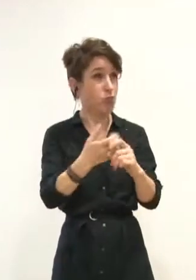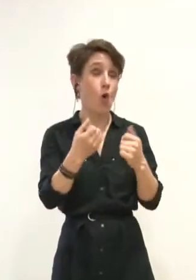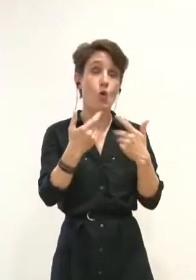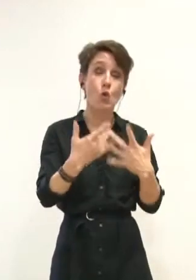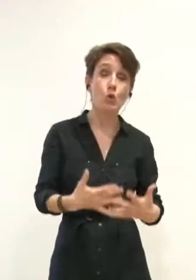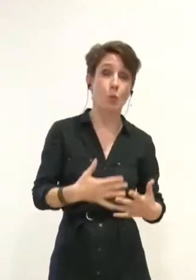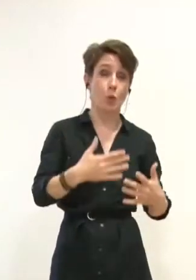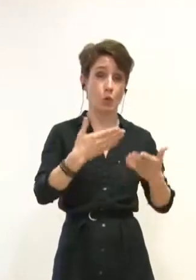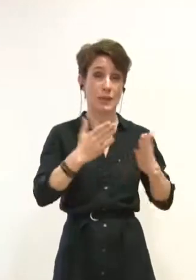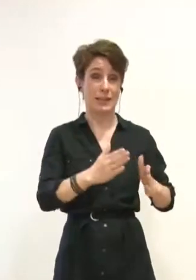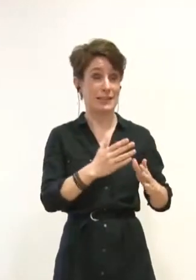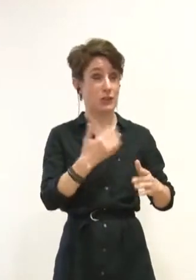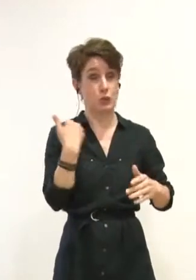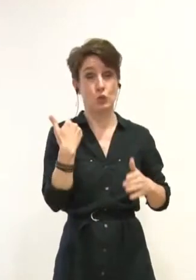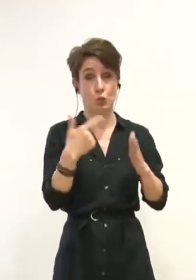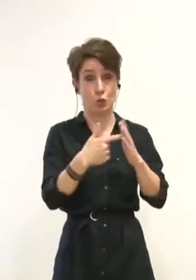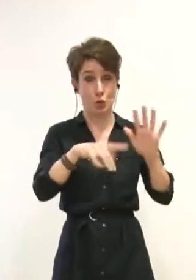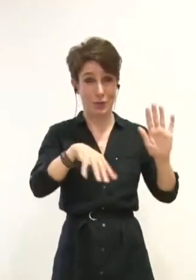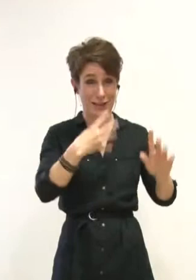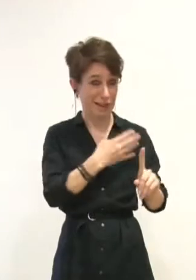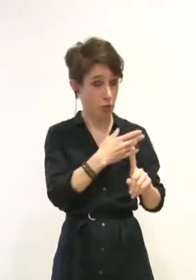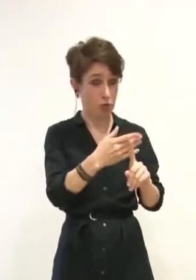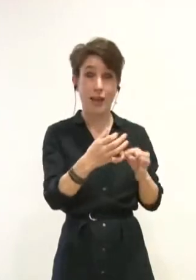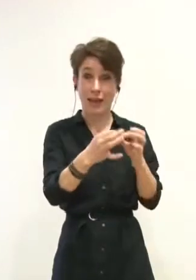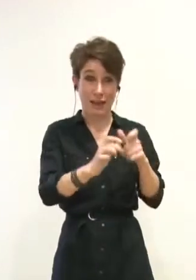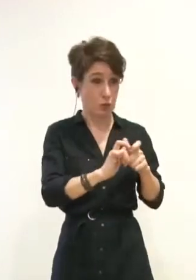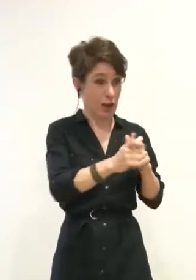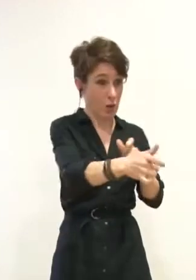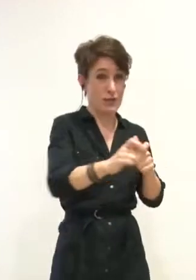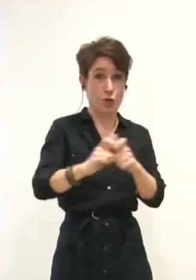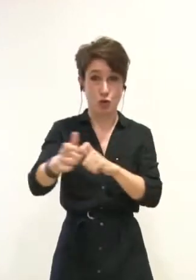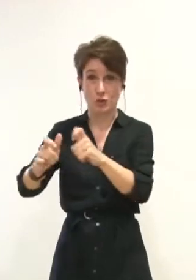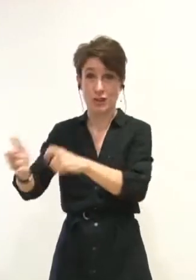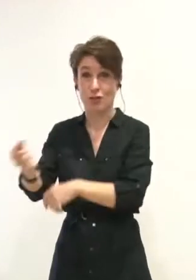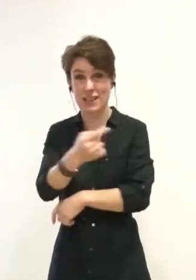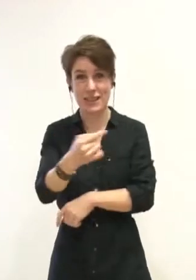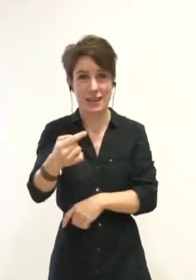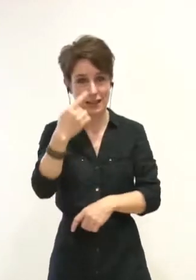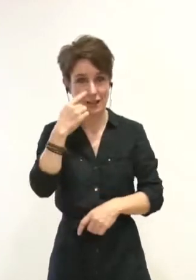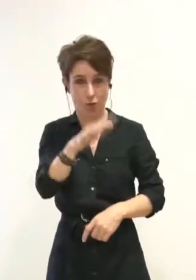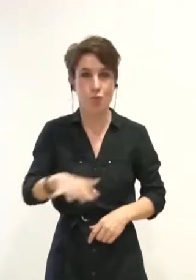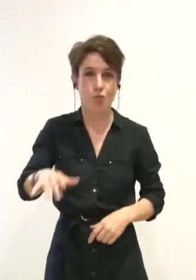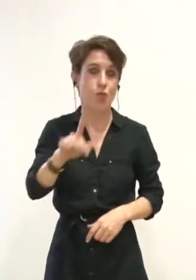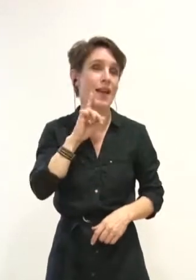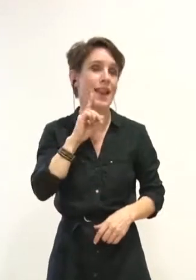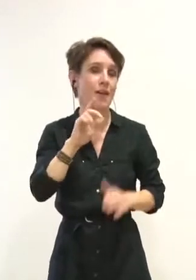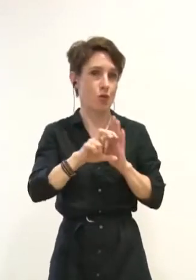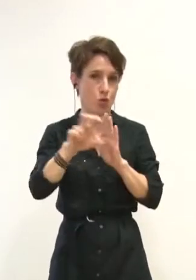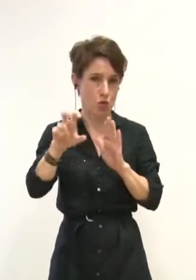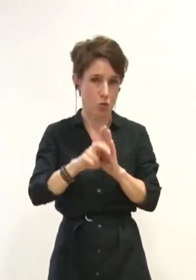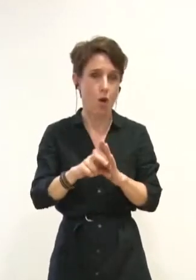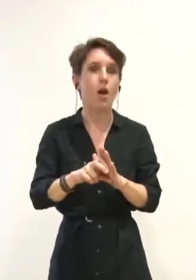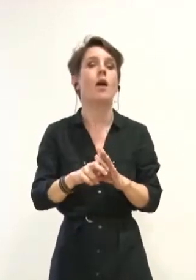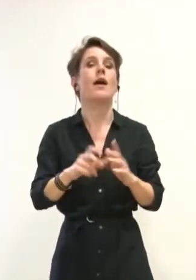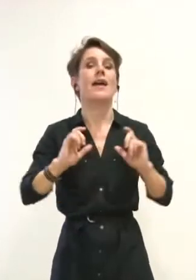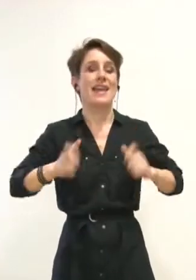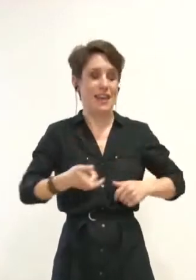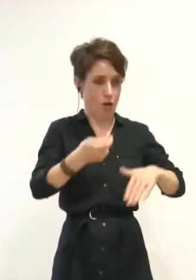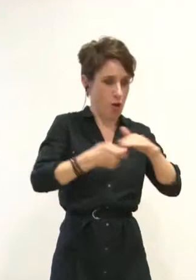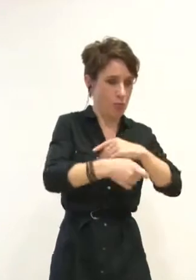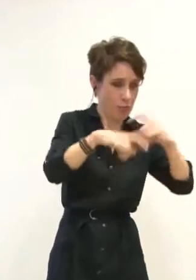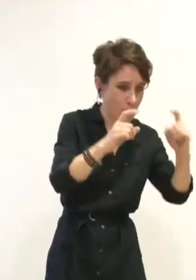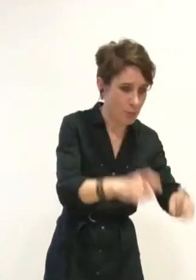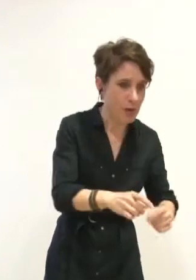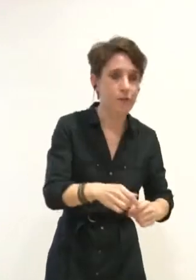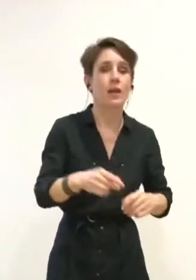2014 et qui ont ainsi impacté négativement le quotidien des écoliers grenoblois. Baisse des dotations aux écoles, fin du